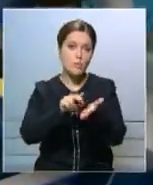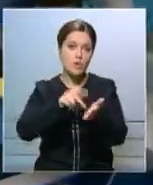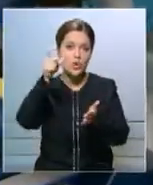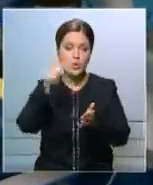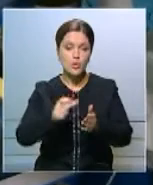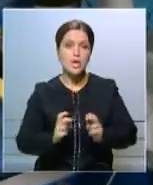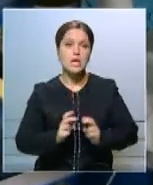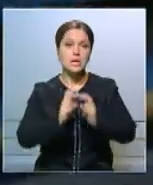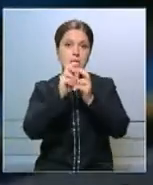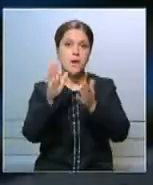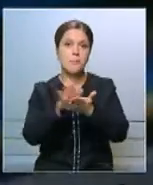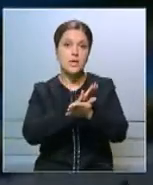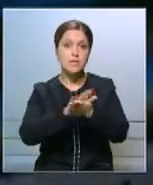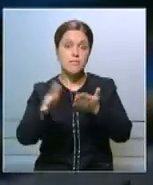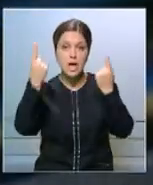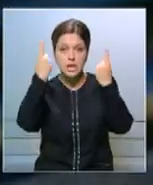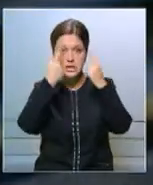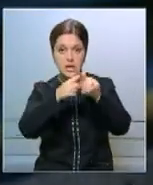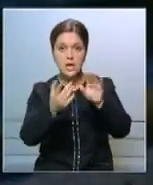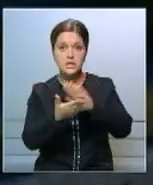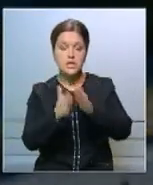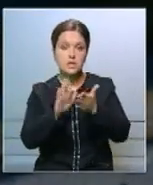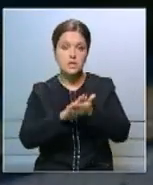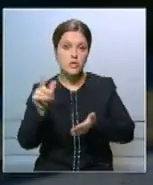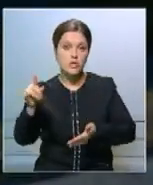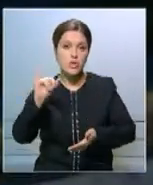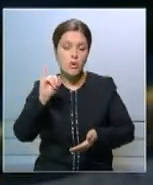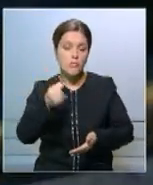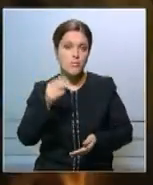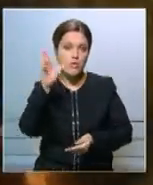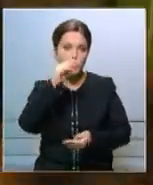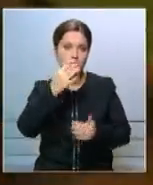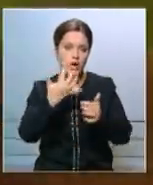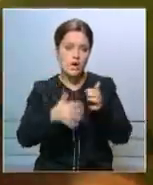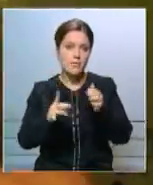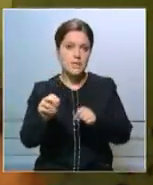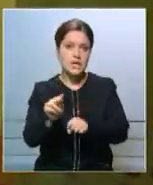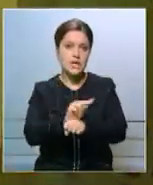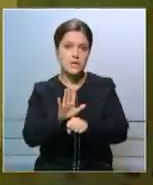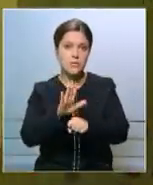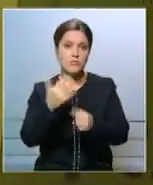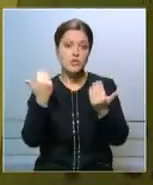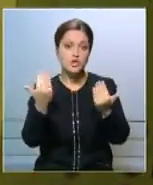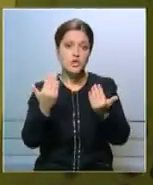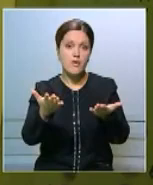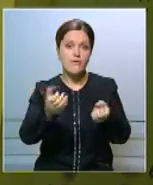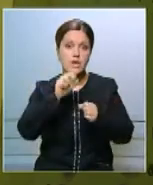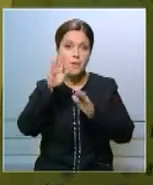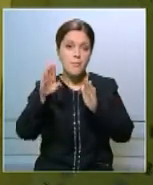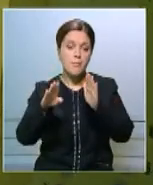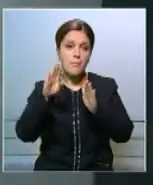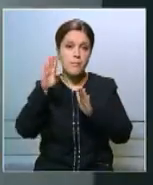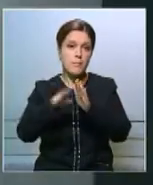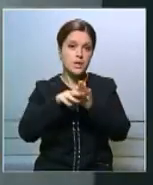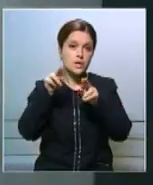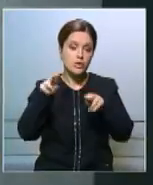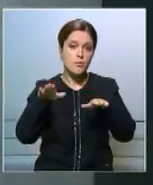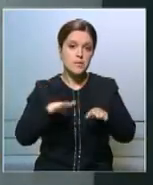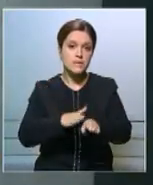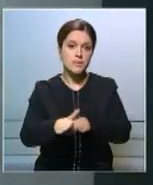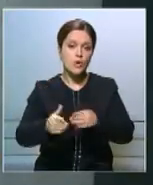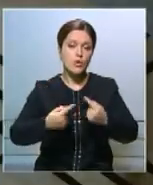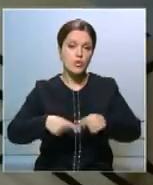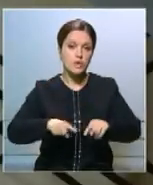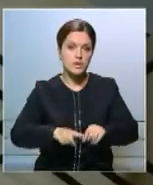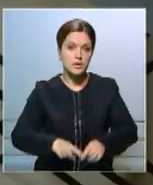ездят бесплатно, а до технического состояния лифтов никому нет дела. Ситуацию взяли под контроль местные исполнительные органы.